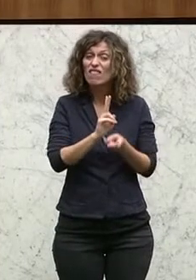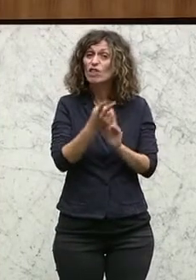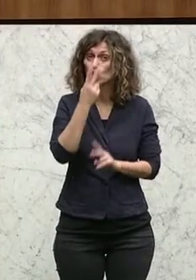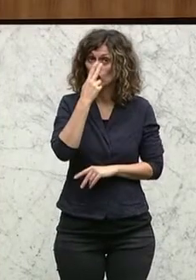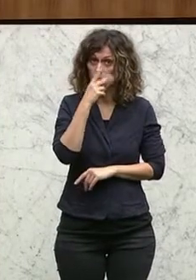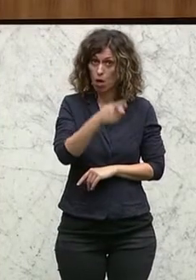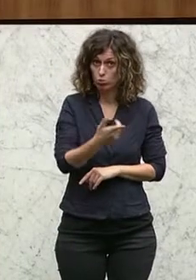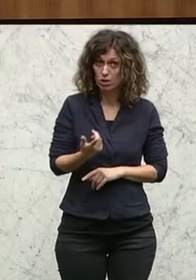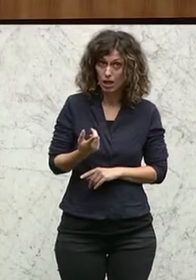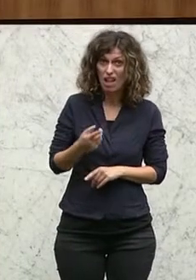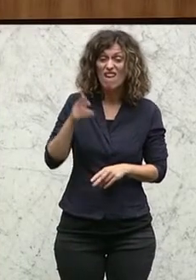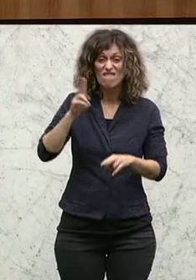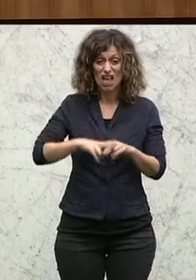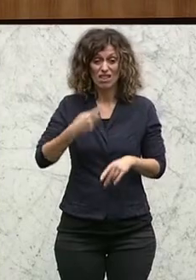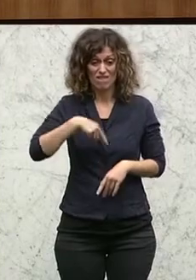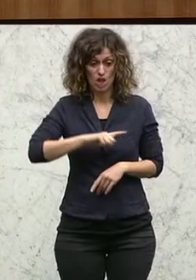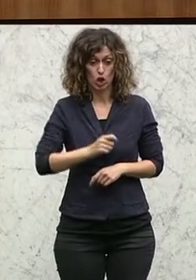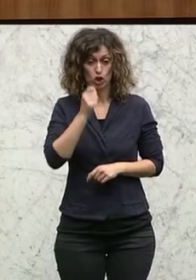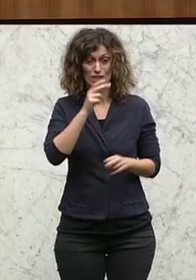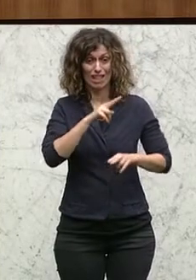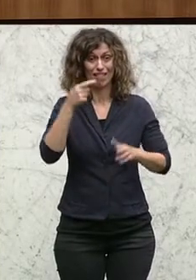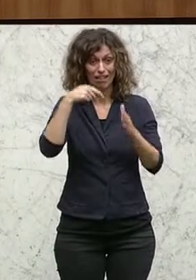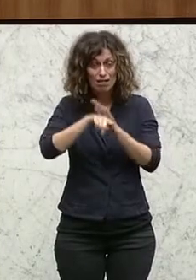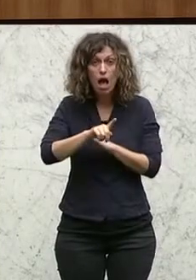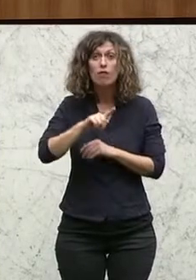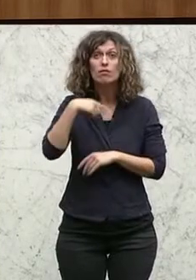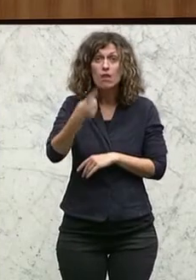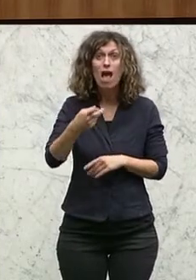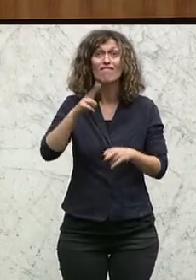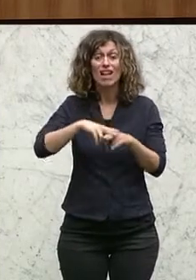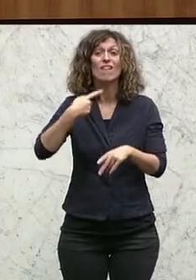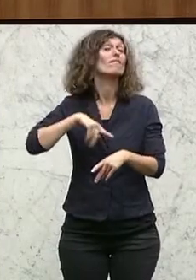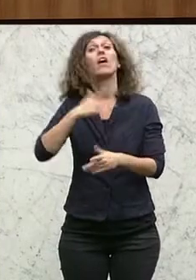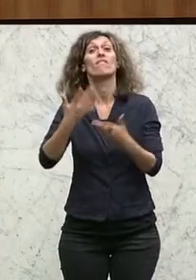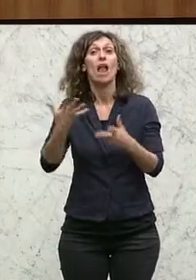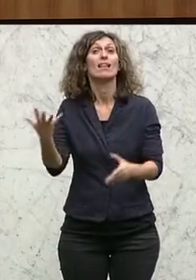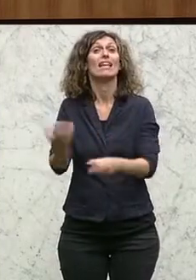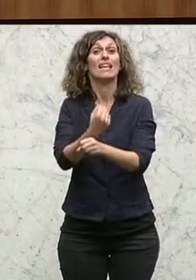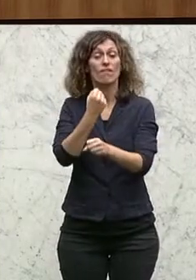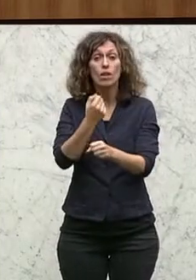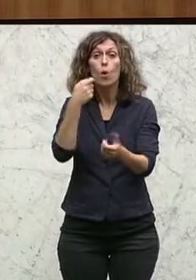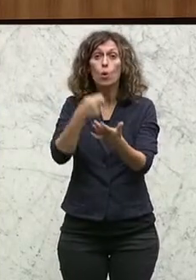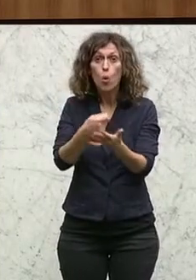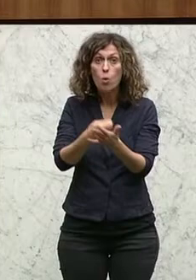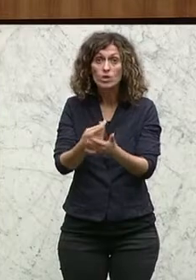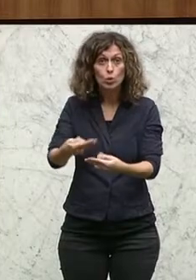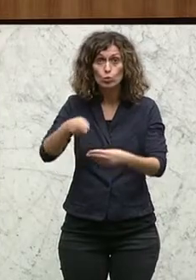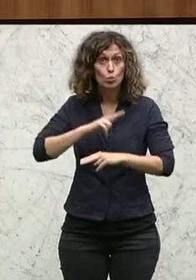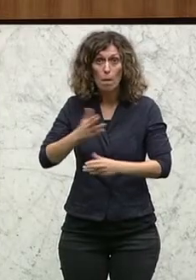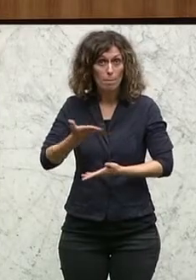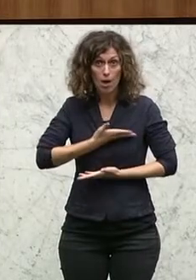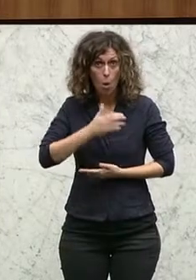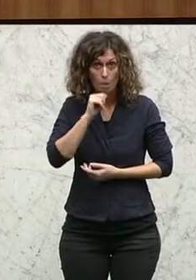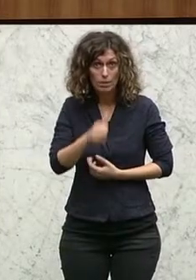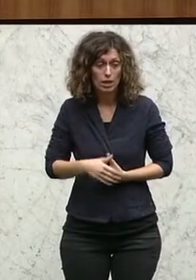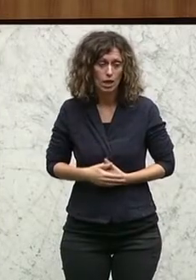Prämisse, dass wir dann, wenn wir in Schiedsgerichte gehen, dort womöglich obsiegen, was ja auch möglich ist, die Kosten dafür nicht zurückerstattet